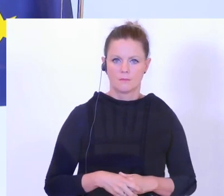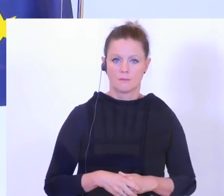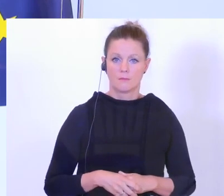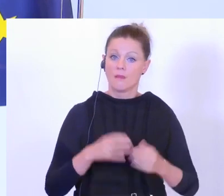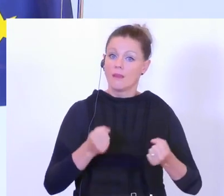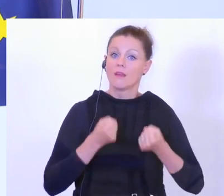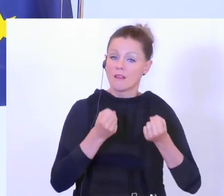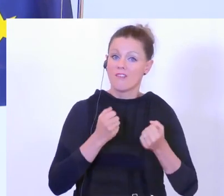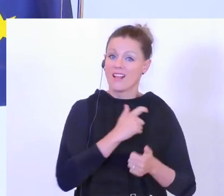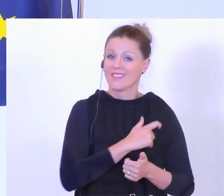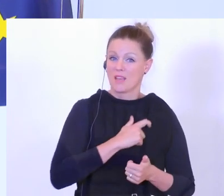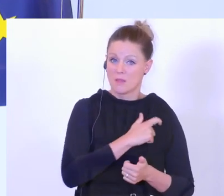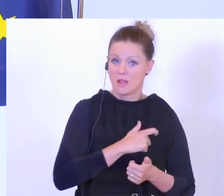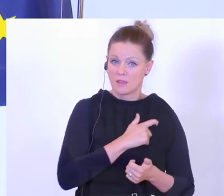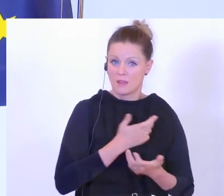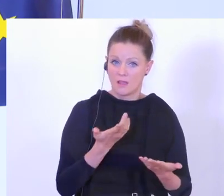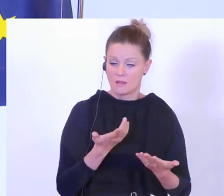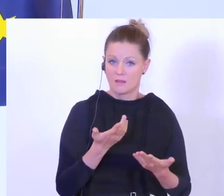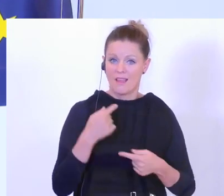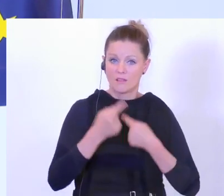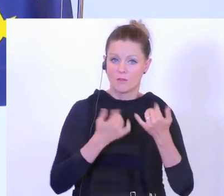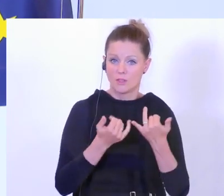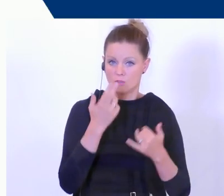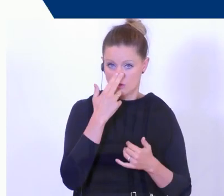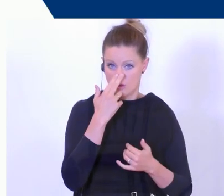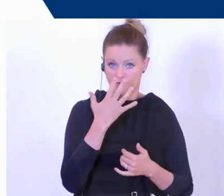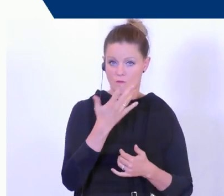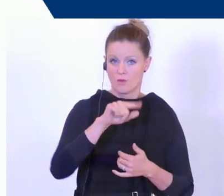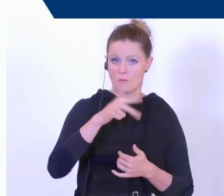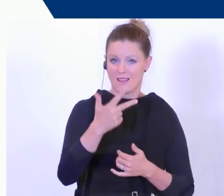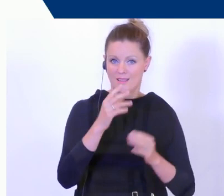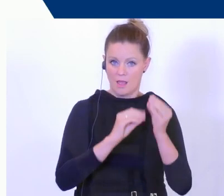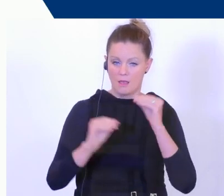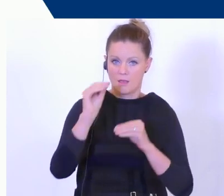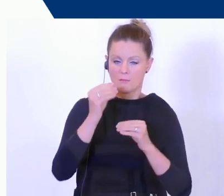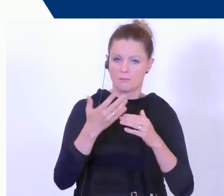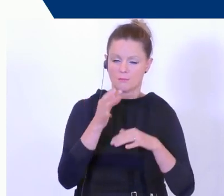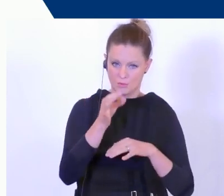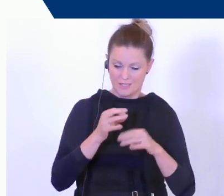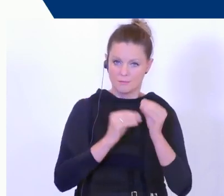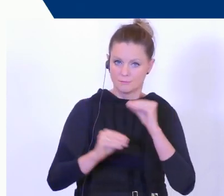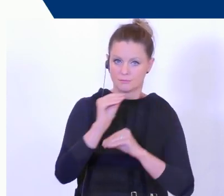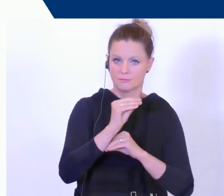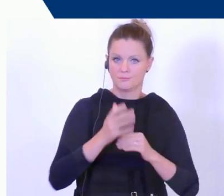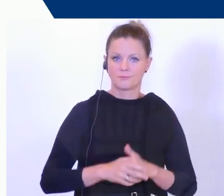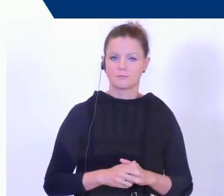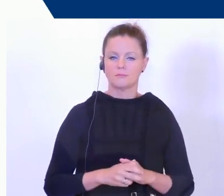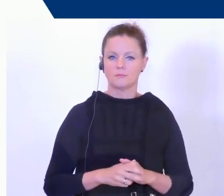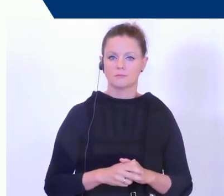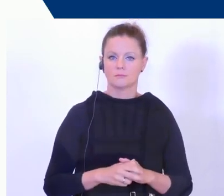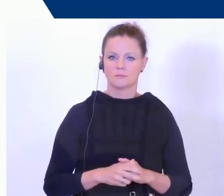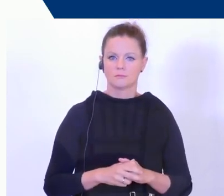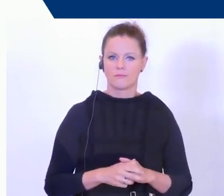Gewaltkriminalität hat um 5,3 % zugenommen. Wir haben darüber